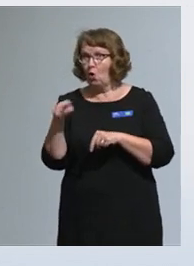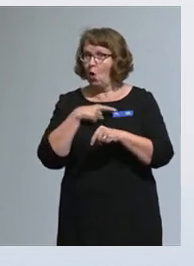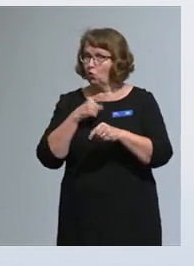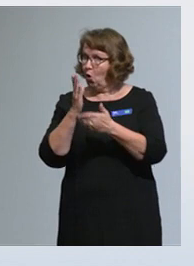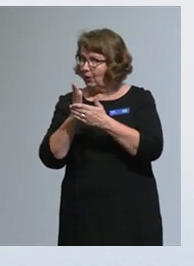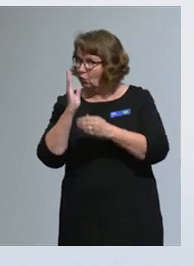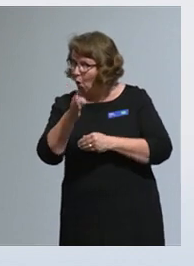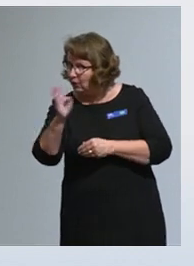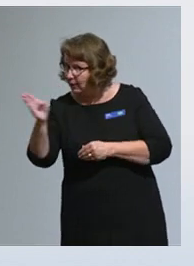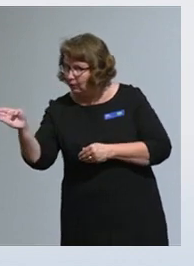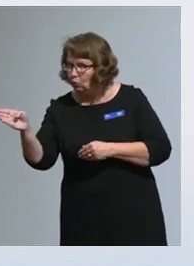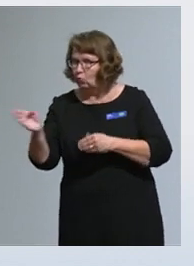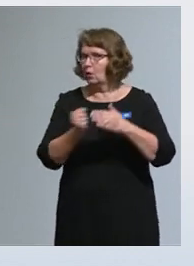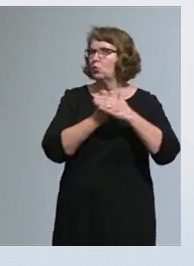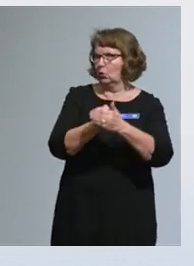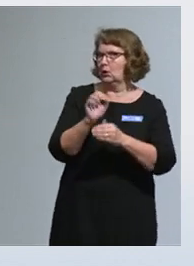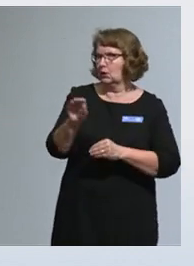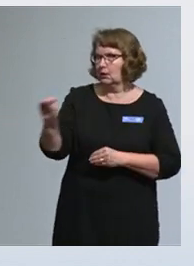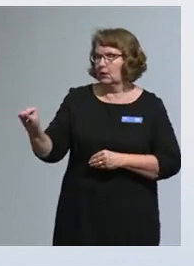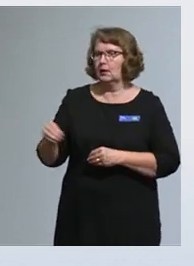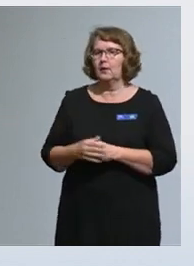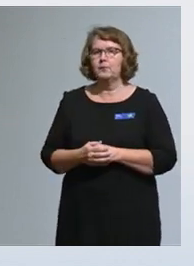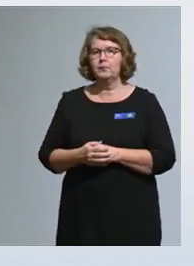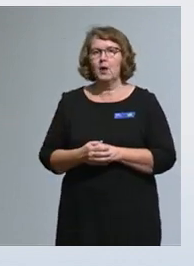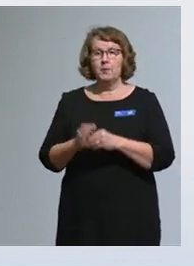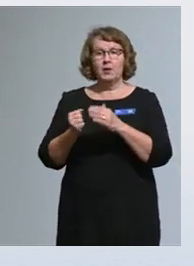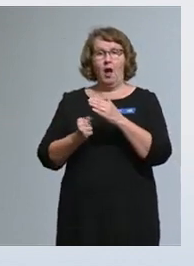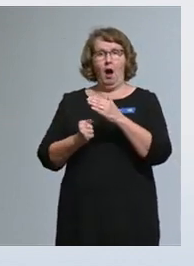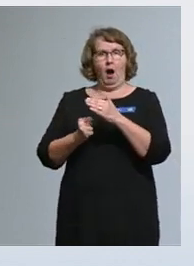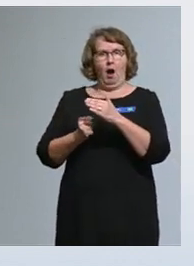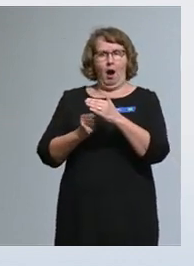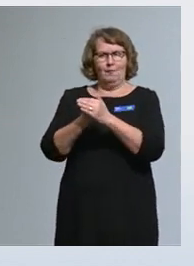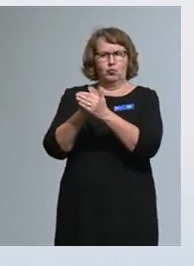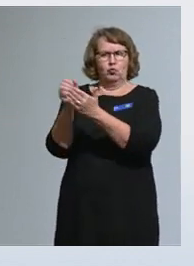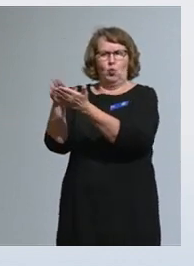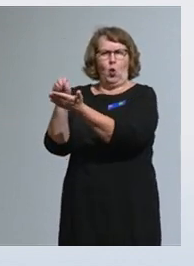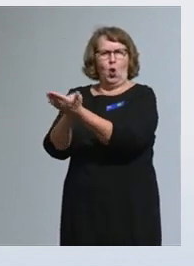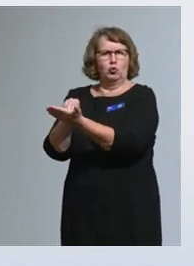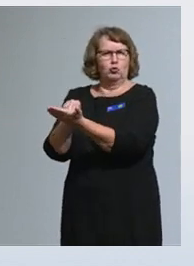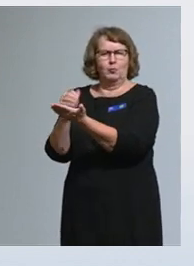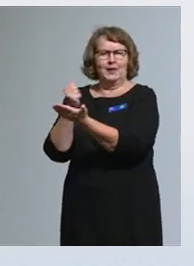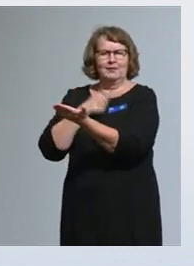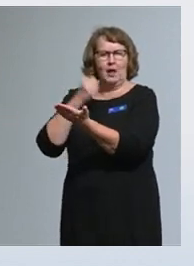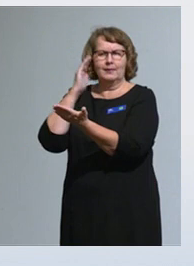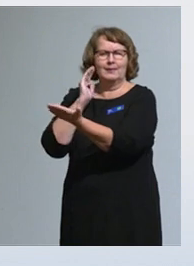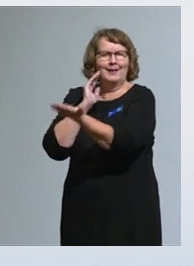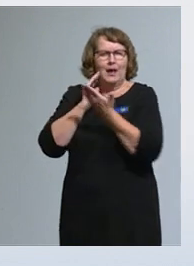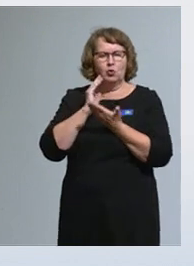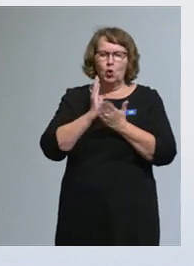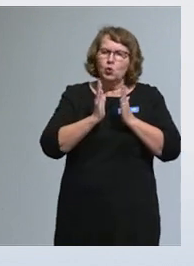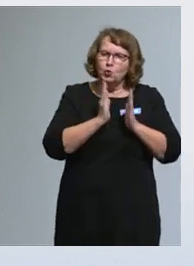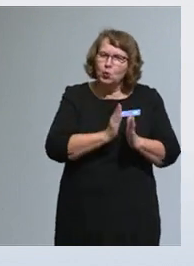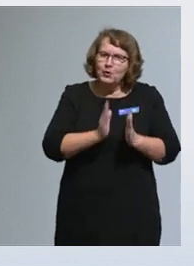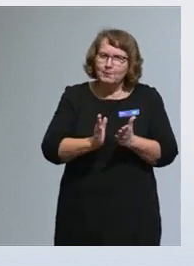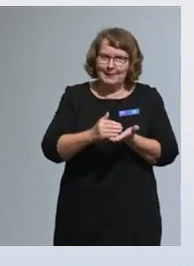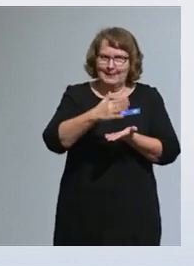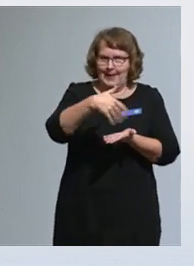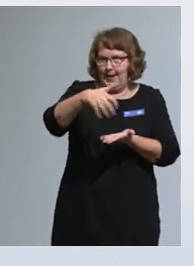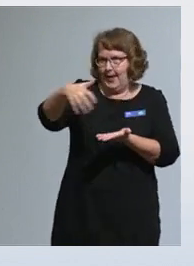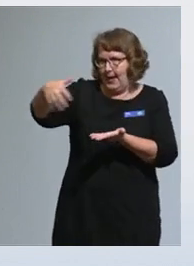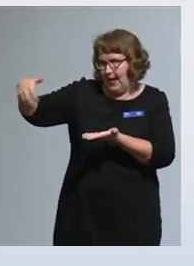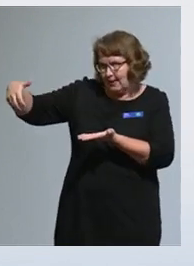Avustuksien tuloksista saatava tieto kerätään aiempaa systemaattisemmin ja kaikkien osapuolien